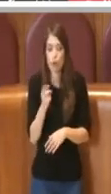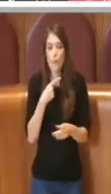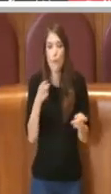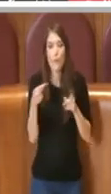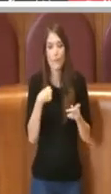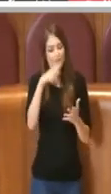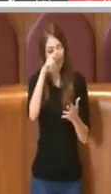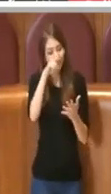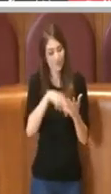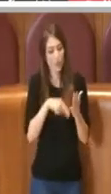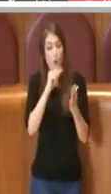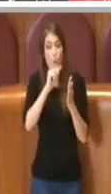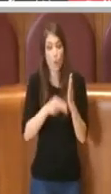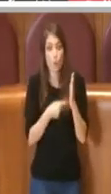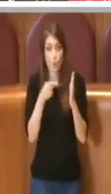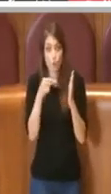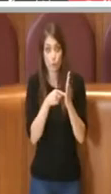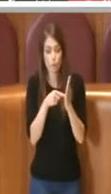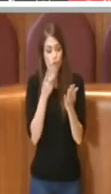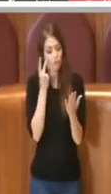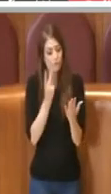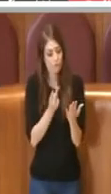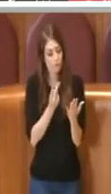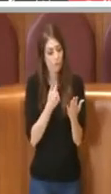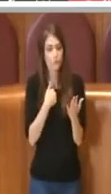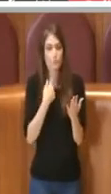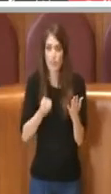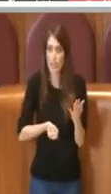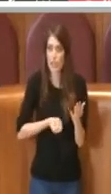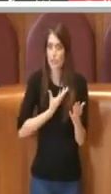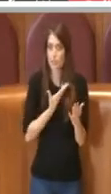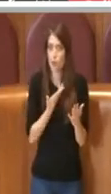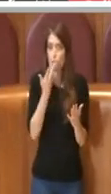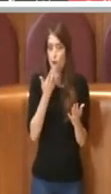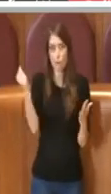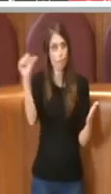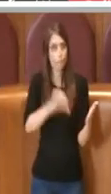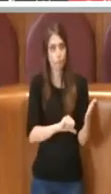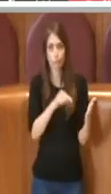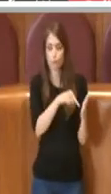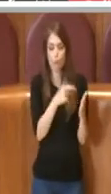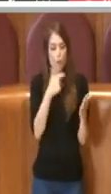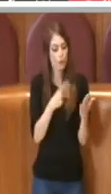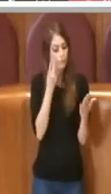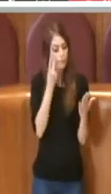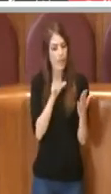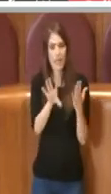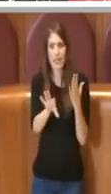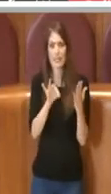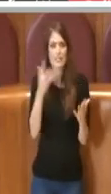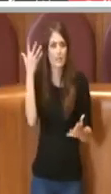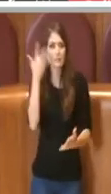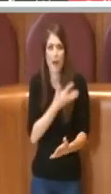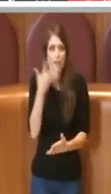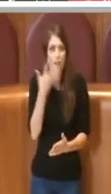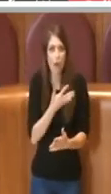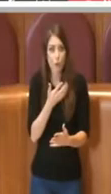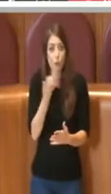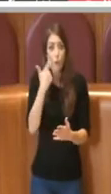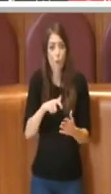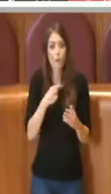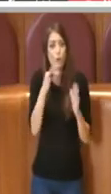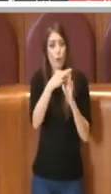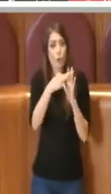personalmente mi ero espresso per bocciarlo perché a ben vedere l'indirizzo è sbagliato perché la